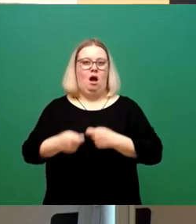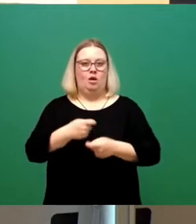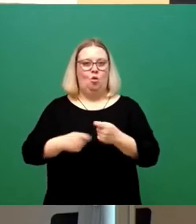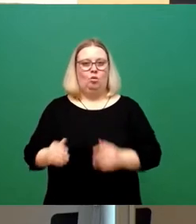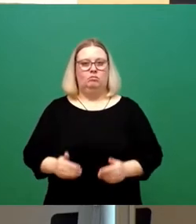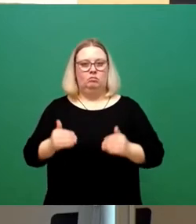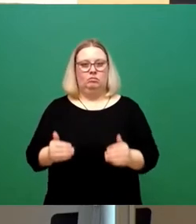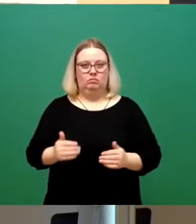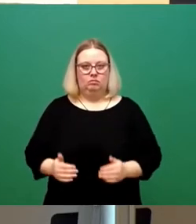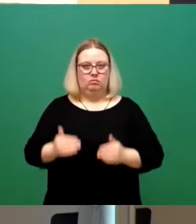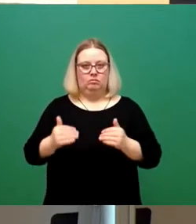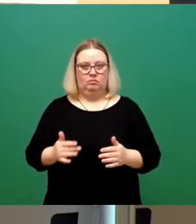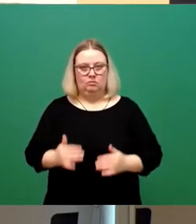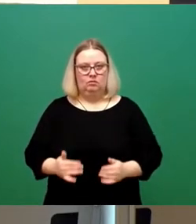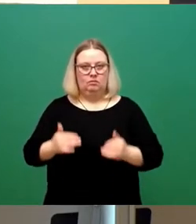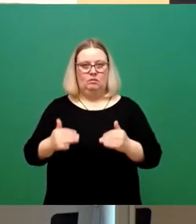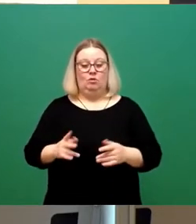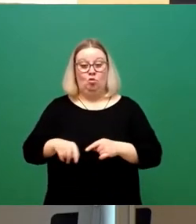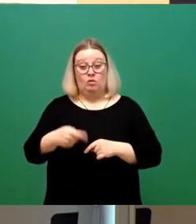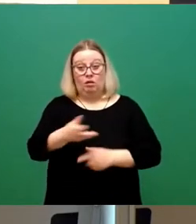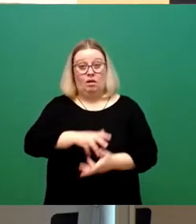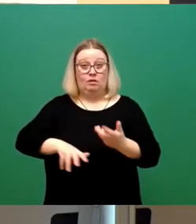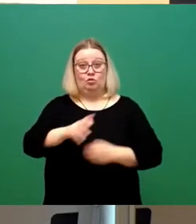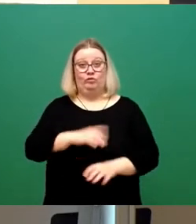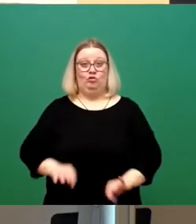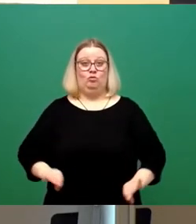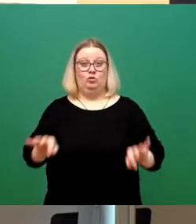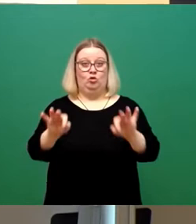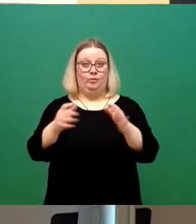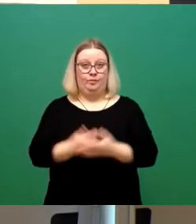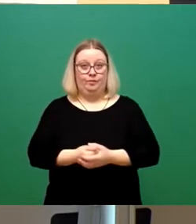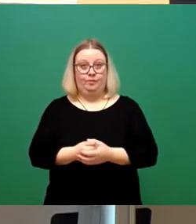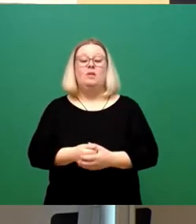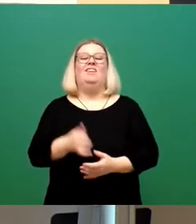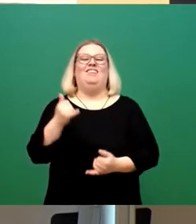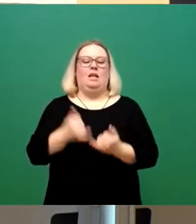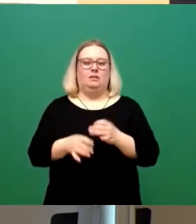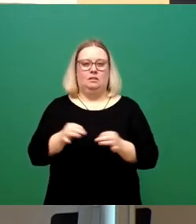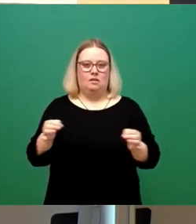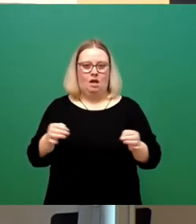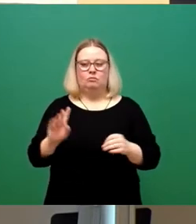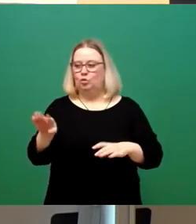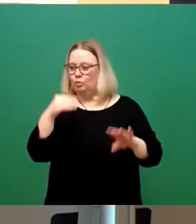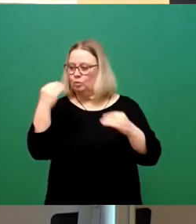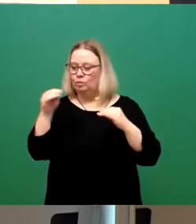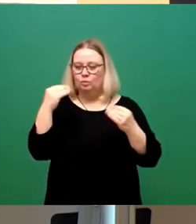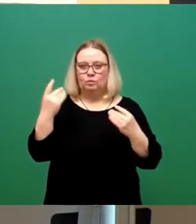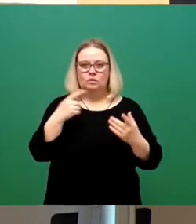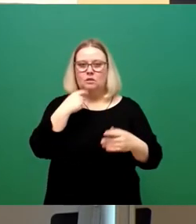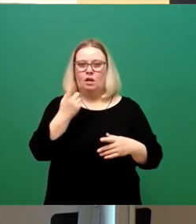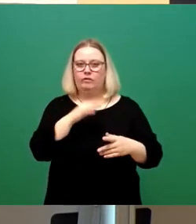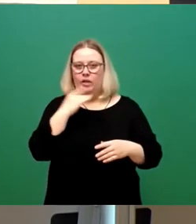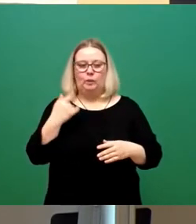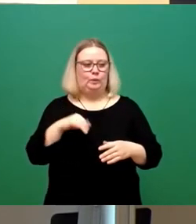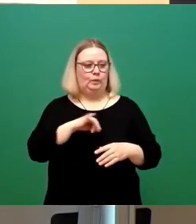baut sich Spannung vor der folgenden Katastrophe auf. In den letzten Tagen zwitscherten die Rathausspatzen besonders eifrig.